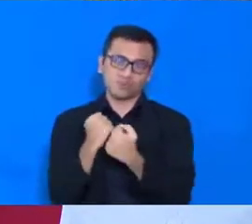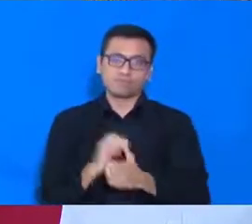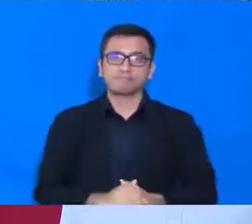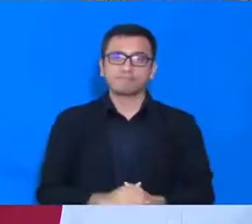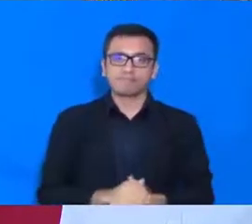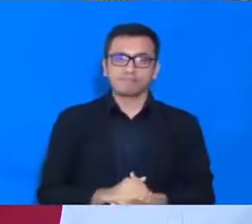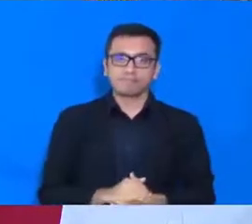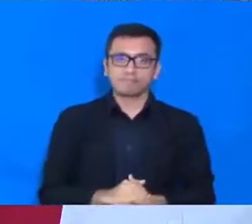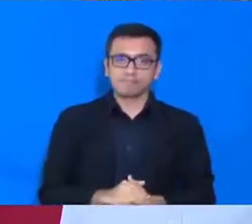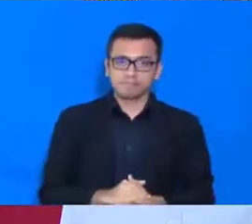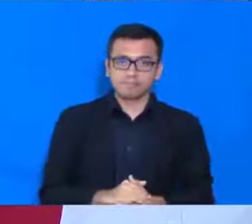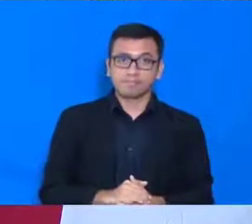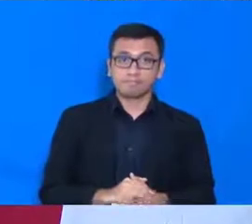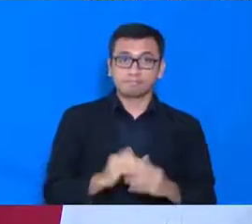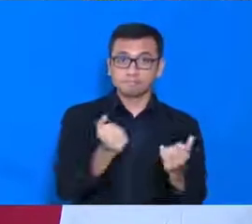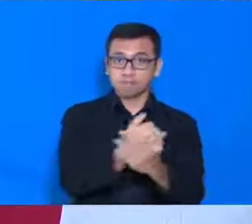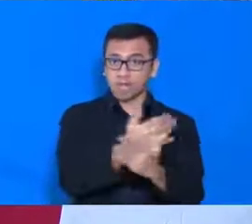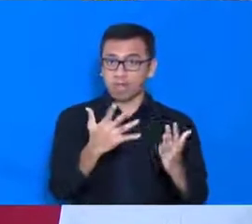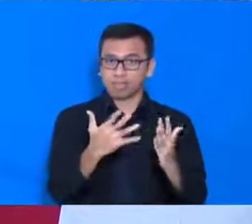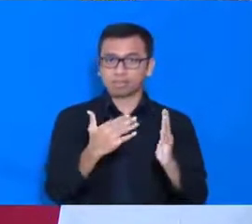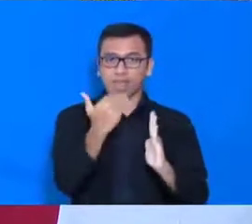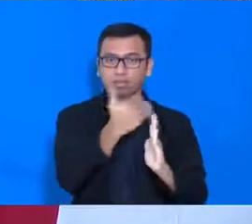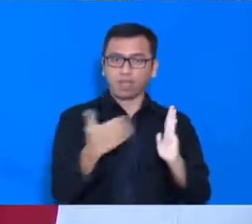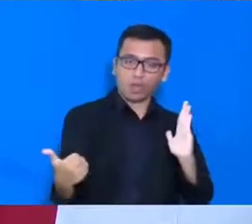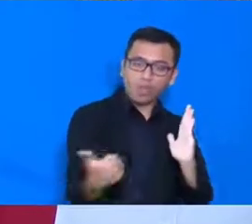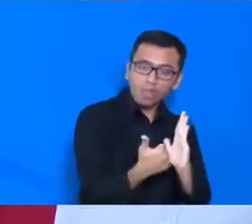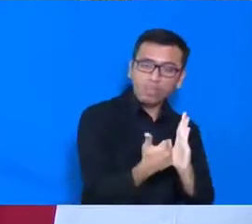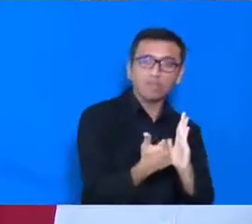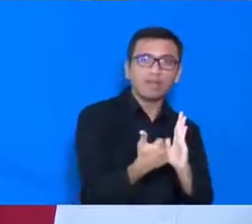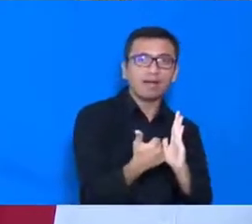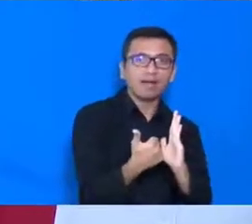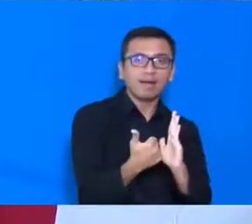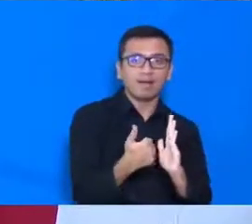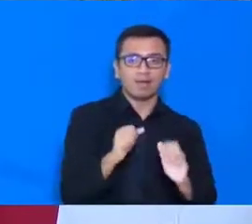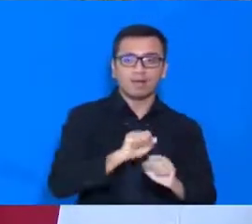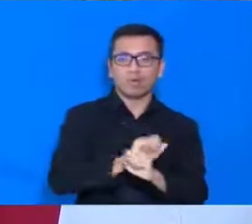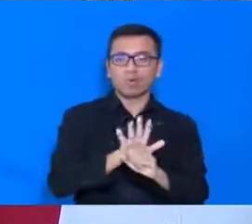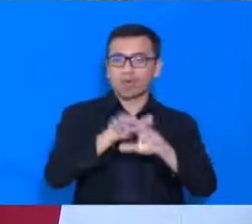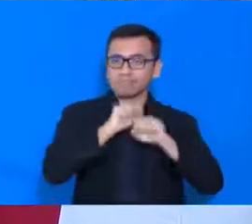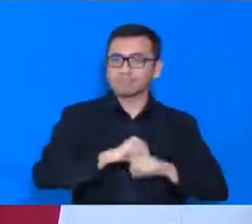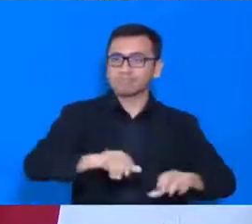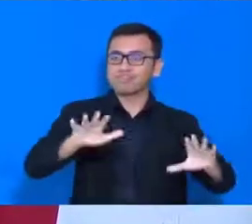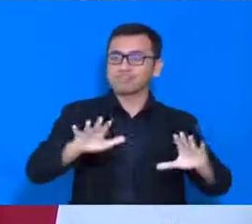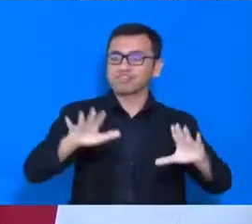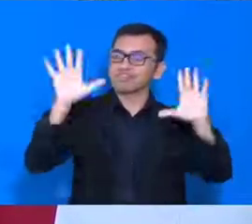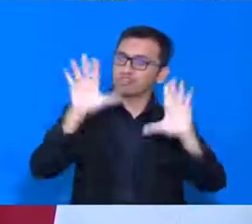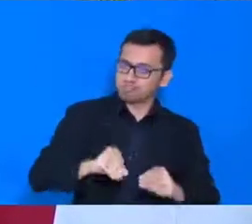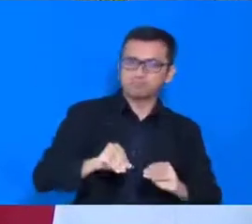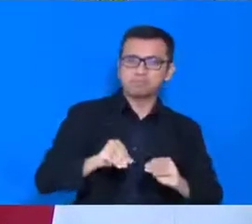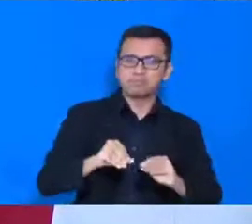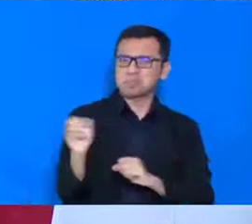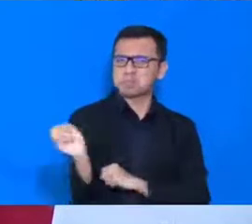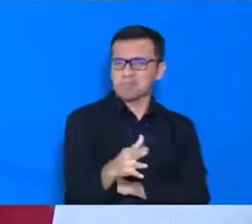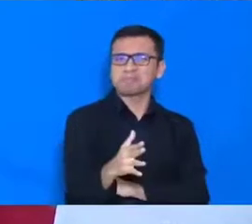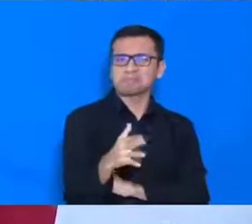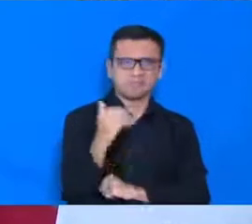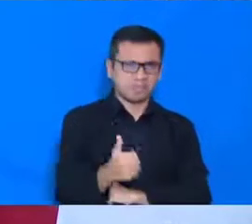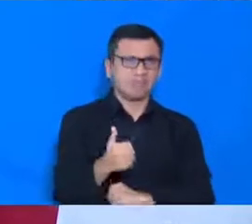semakin disiplin, maka, semakin cepat, kita akan terbebas, dari COVID-19.